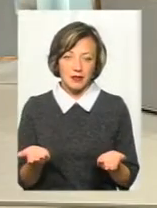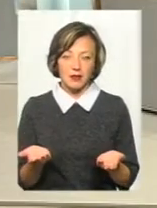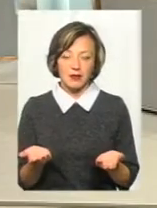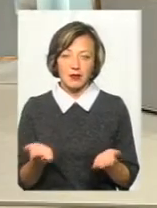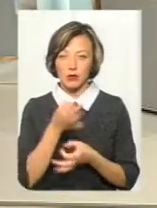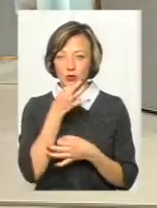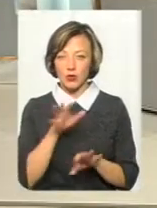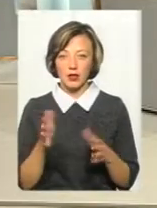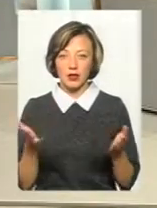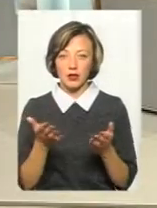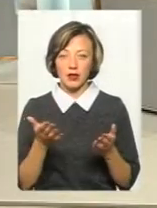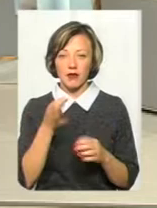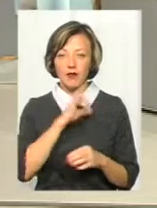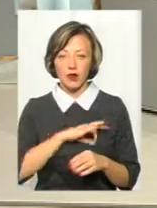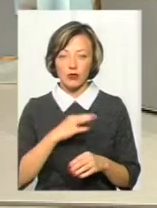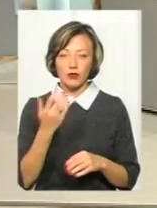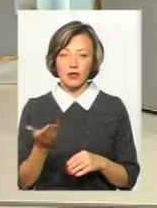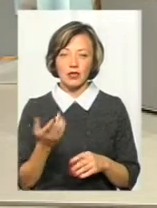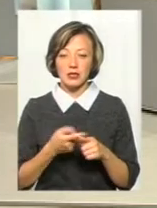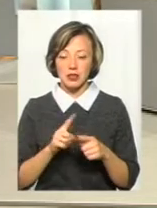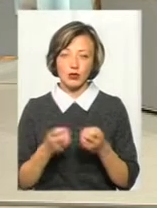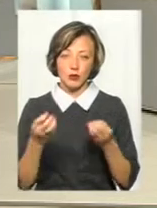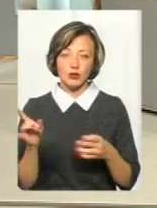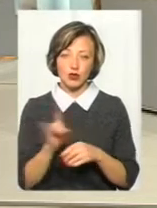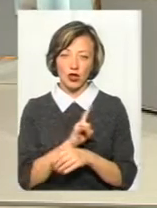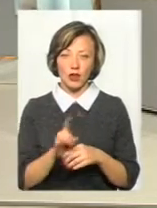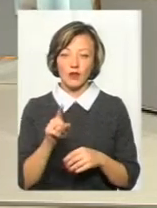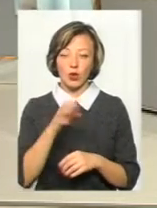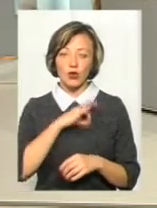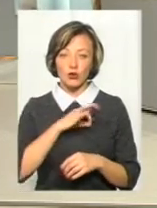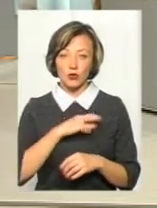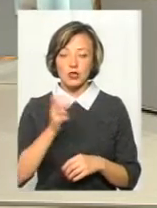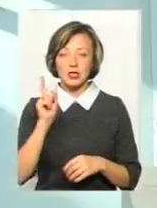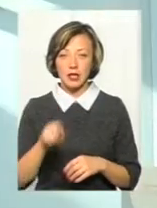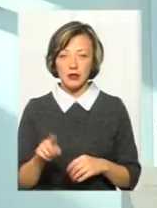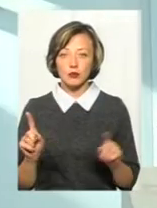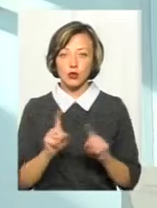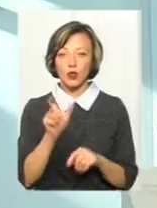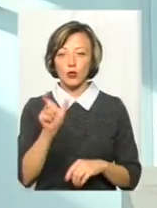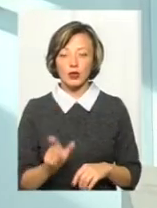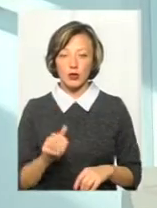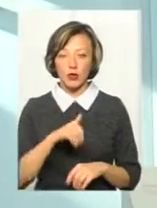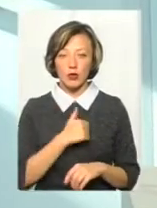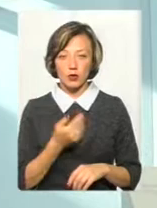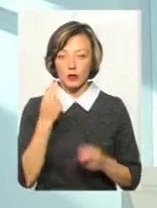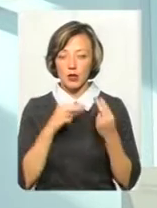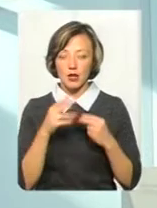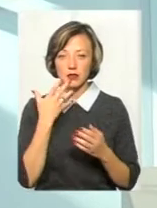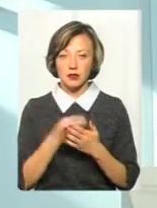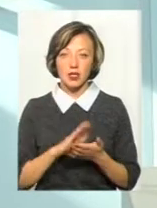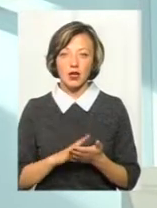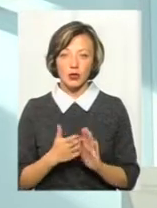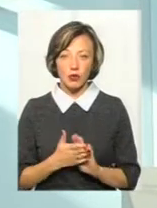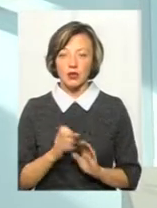-які там такі вигоди, що от вони… Це просто шахраї. І вони користуються тим, що людина хоче покращити своє